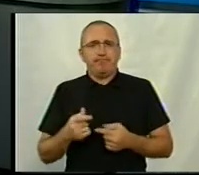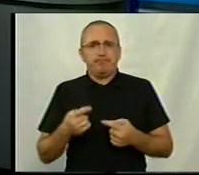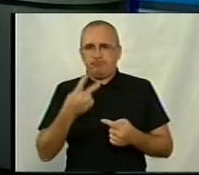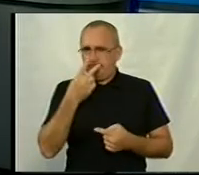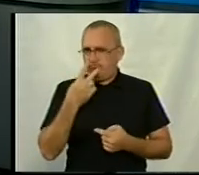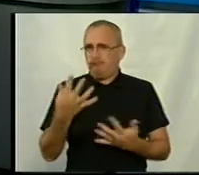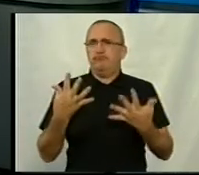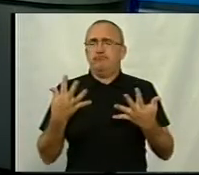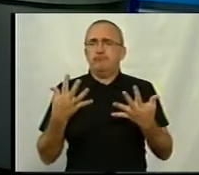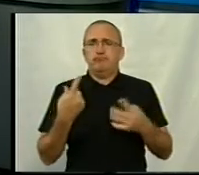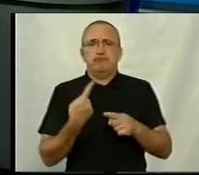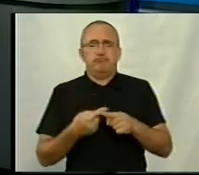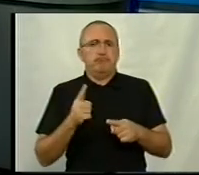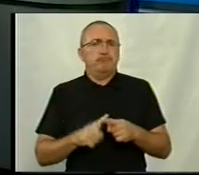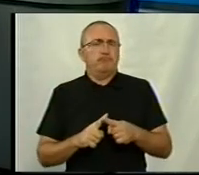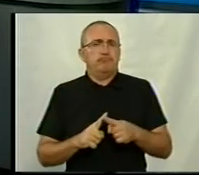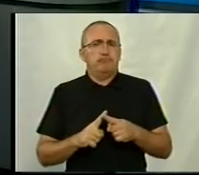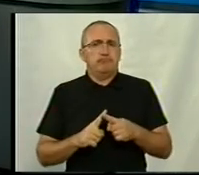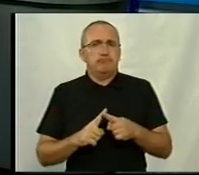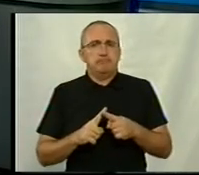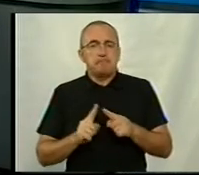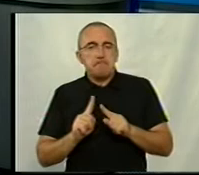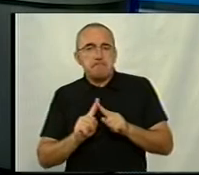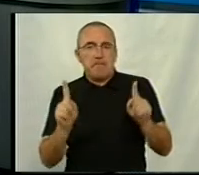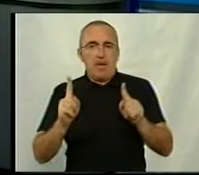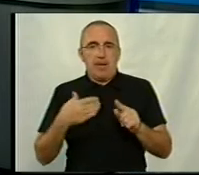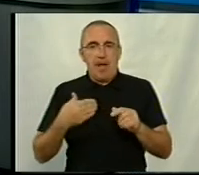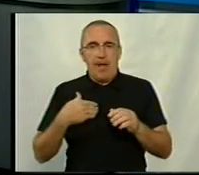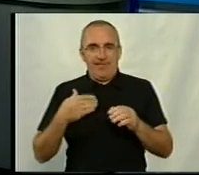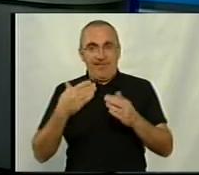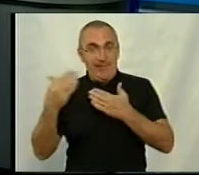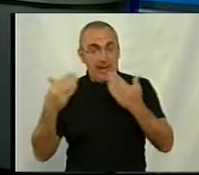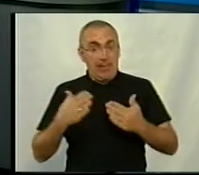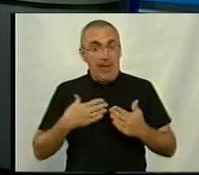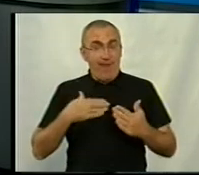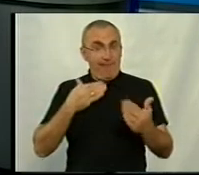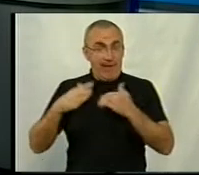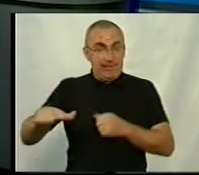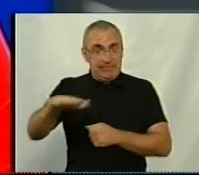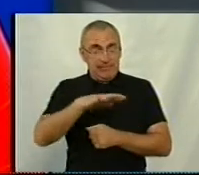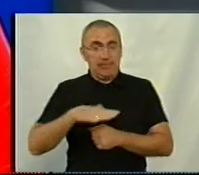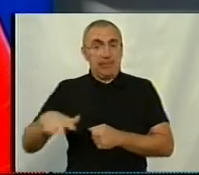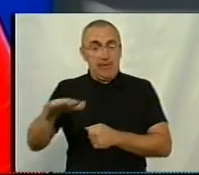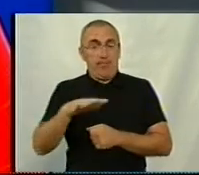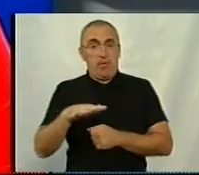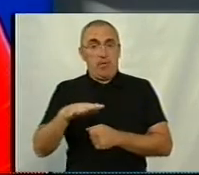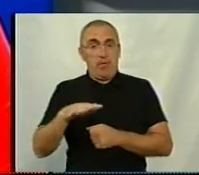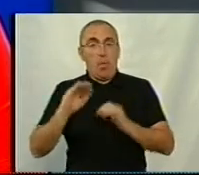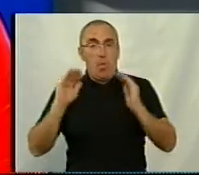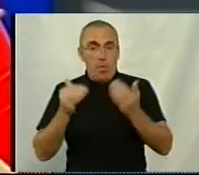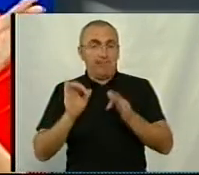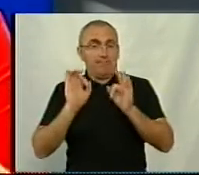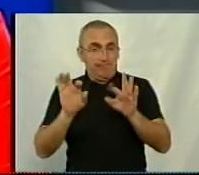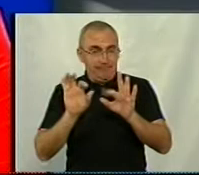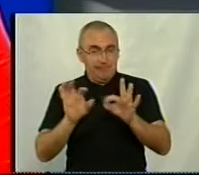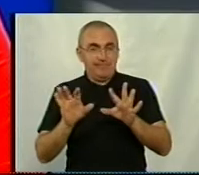таких, скажімо так, родзинок нашої виставки, що саме на нашій виставці. А виставка, до речі, коротенько так